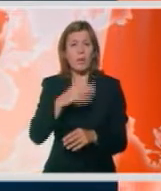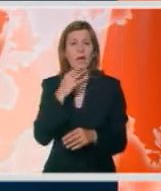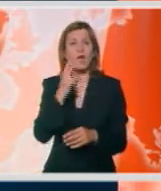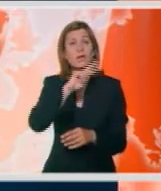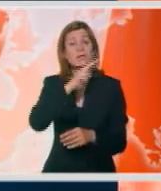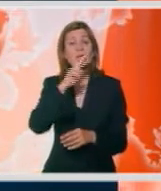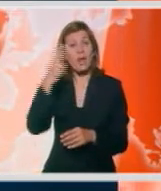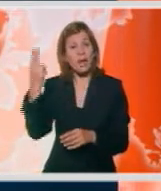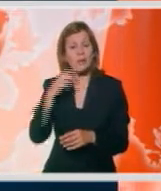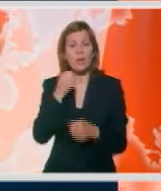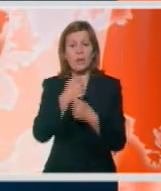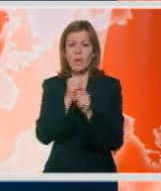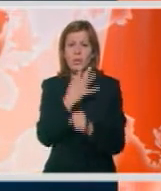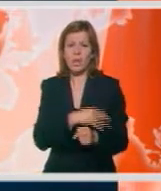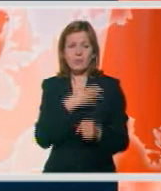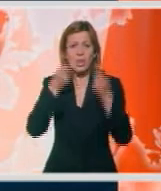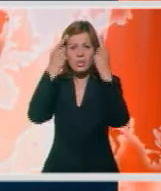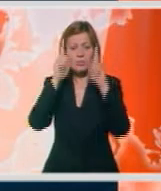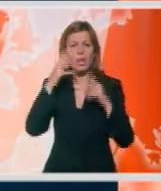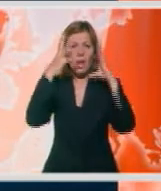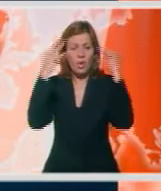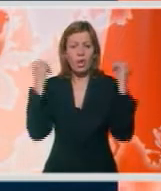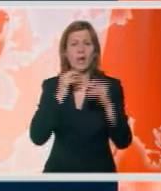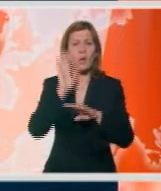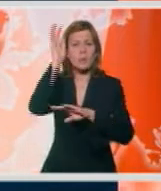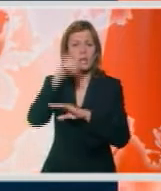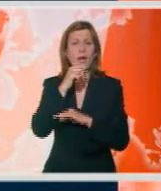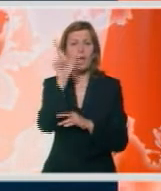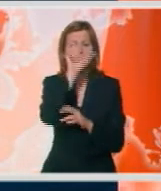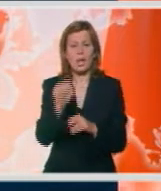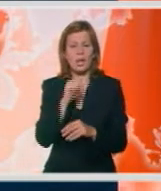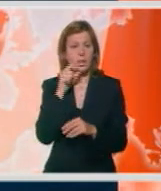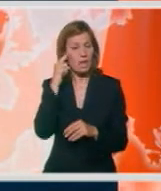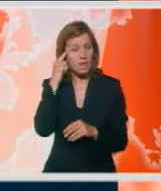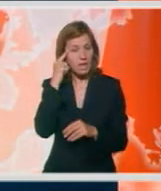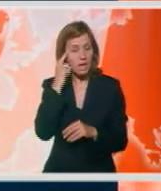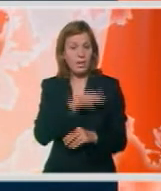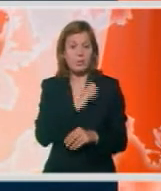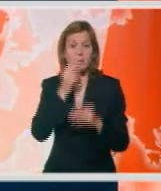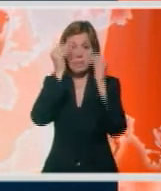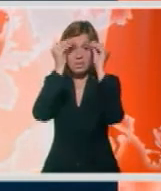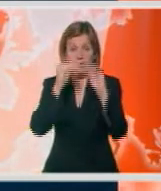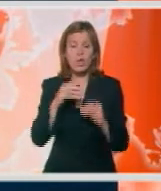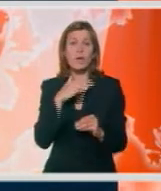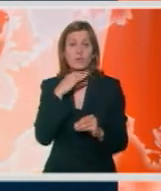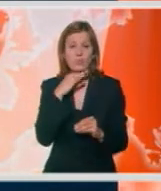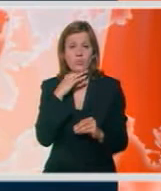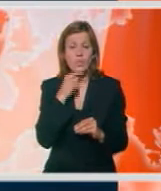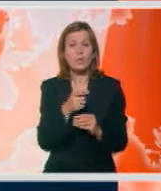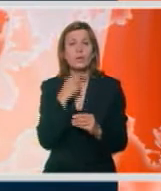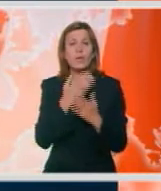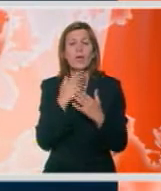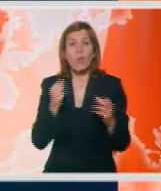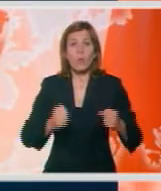stranaca iz Bosne i Hercegovine, Španije, Holandije, Australije, Italije i Kine. Policija je saopštila da je u subotu u Upanici